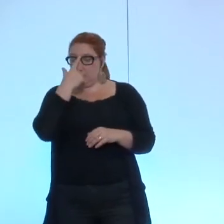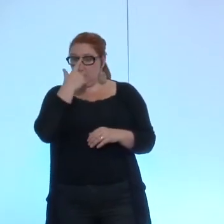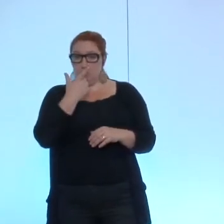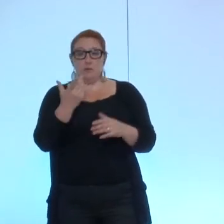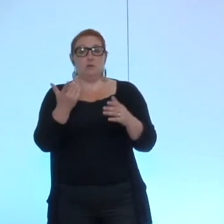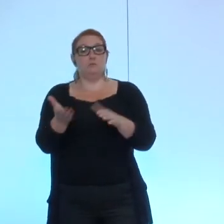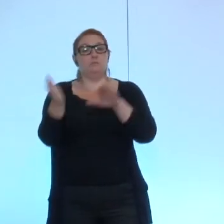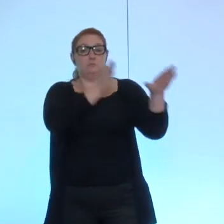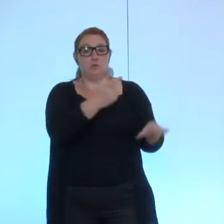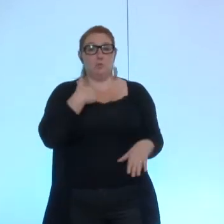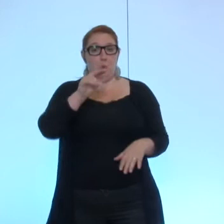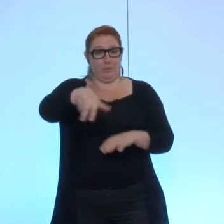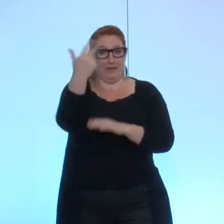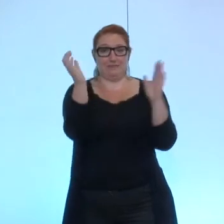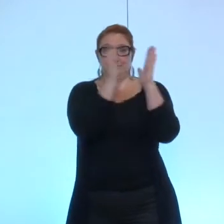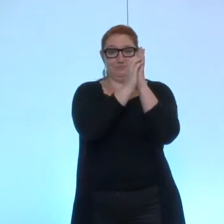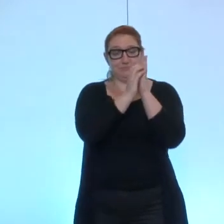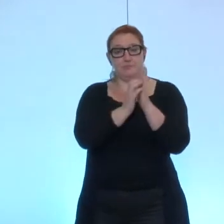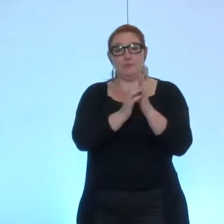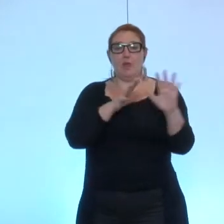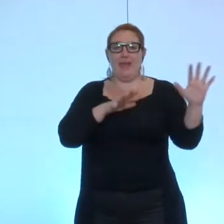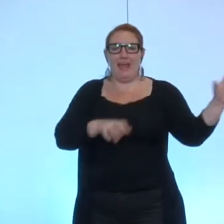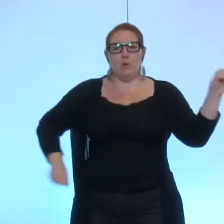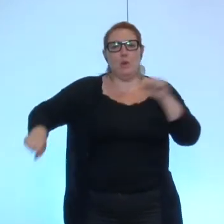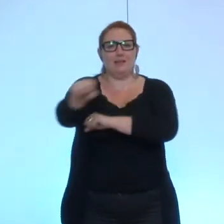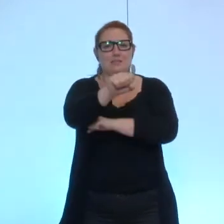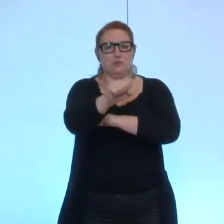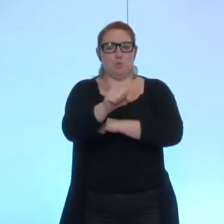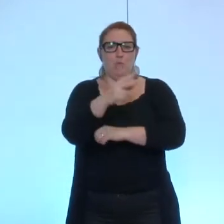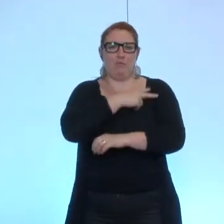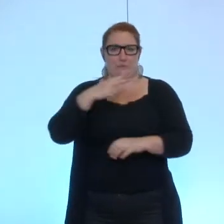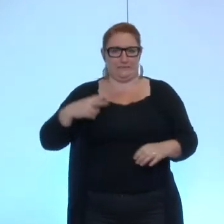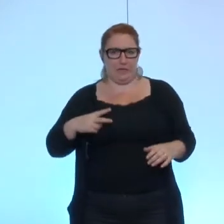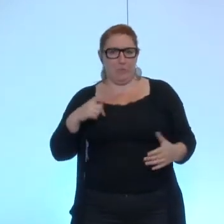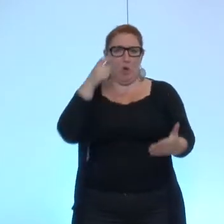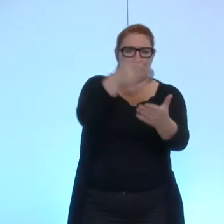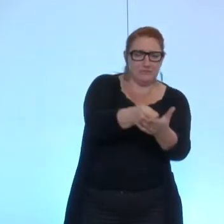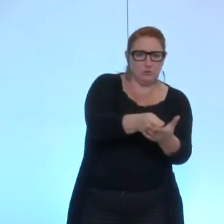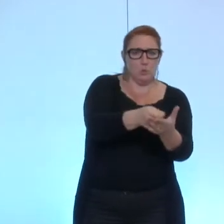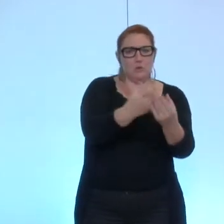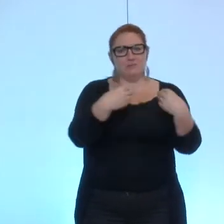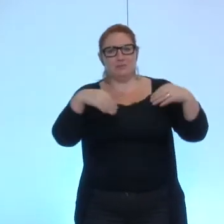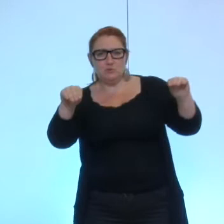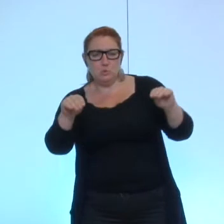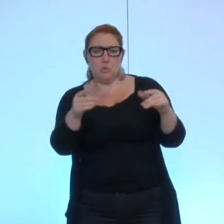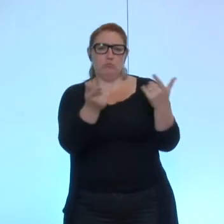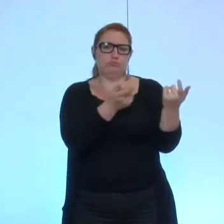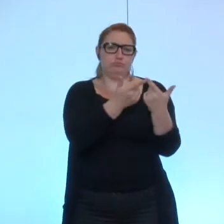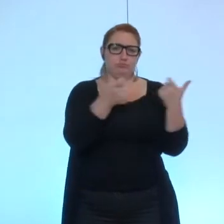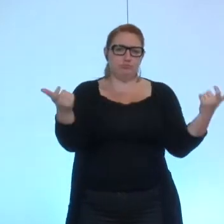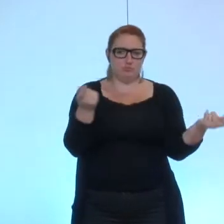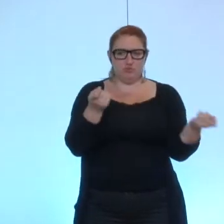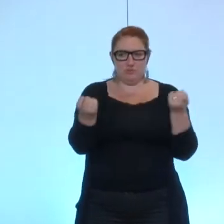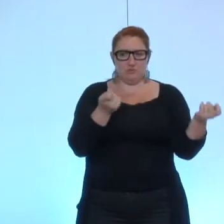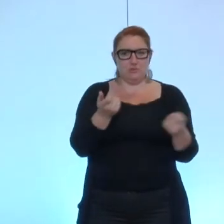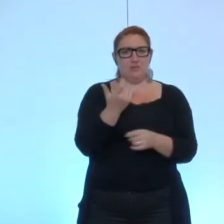délibération numéro 13 il s'agit de régularisation foncière d'acquisition de cession et de gestion de biens divers 5 mètres carrés